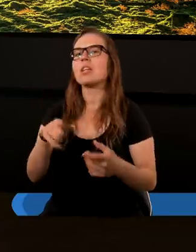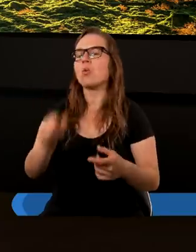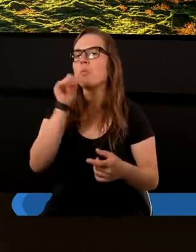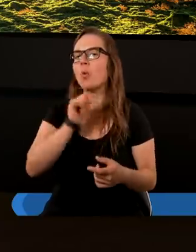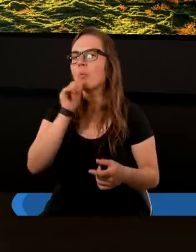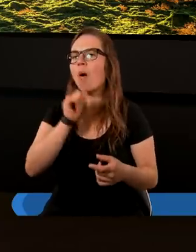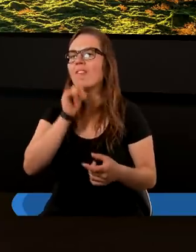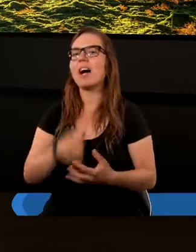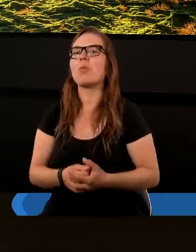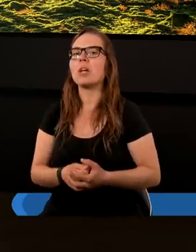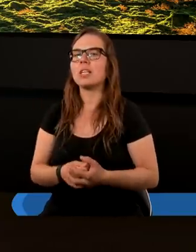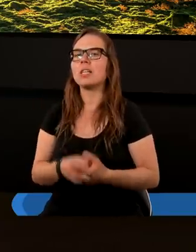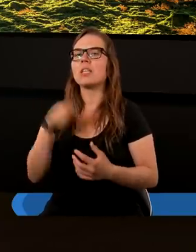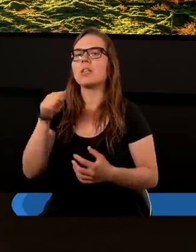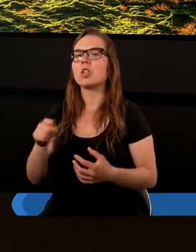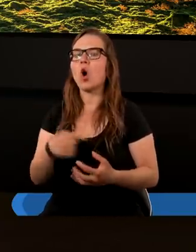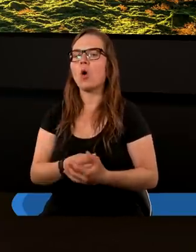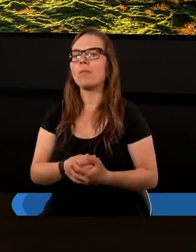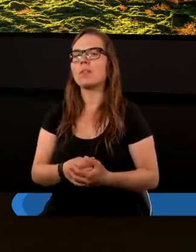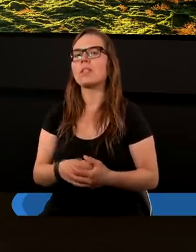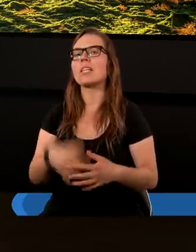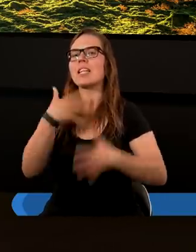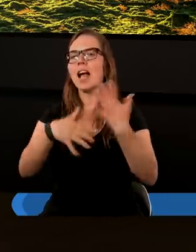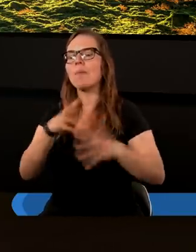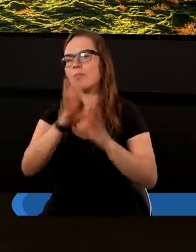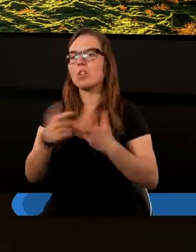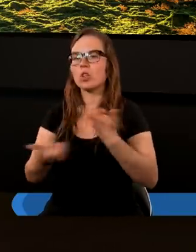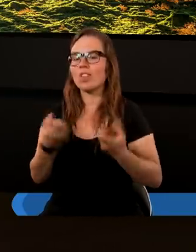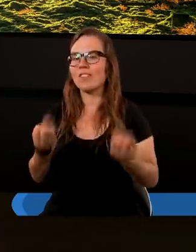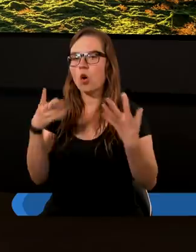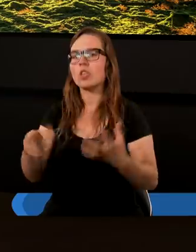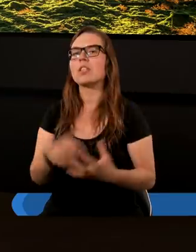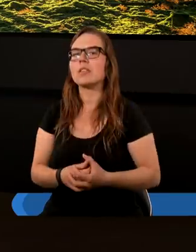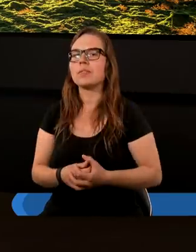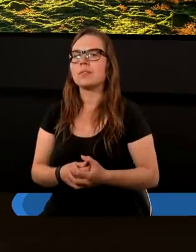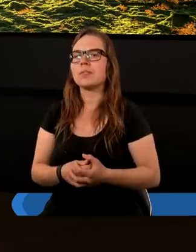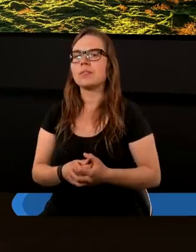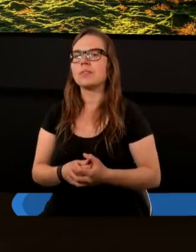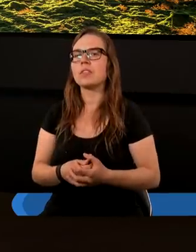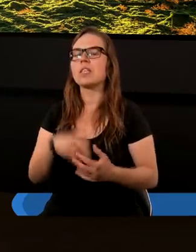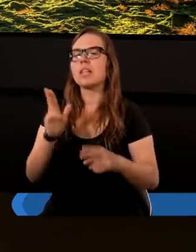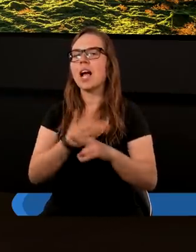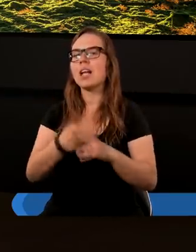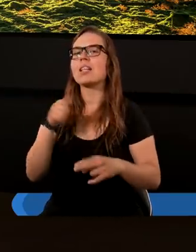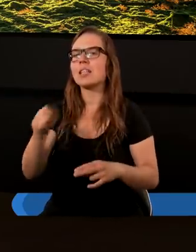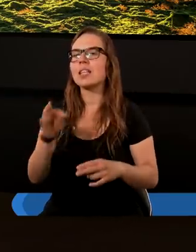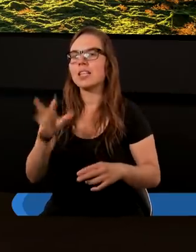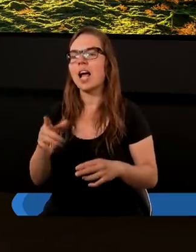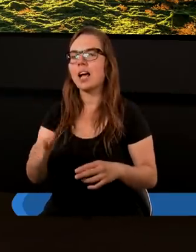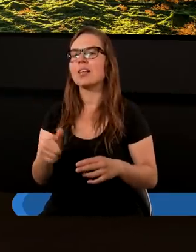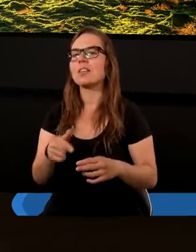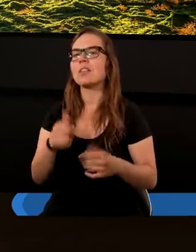próbował zamieszanie tam stworzyć. Kiedy tak,